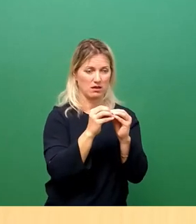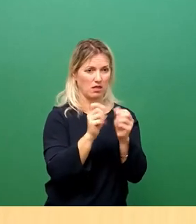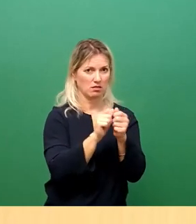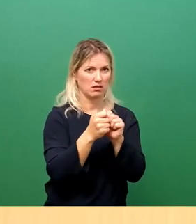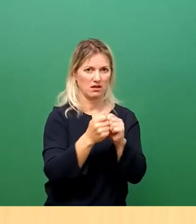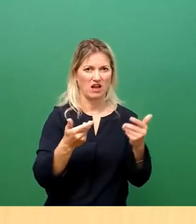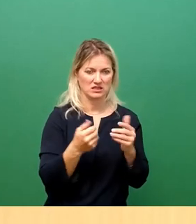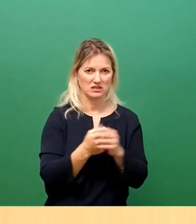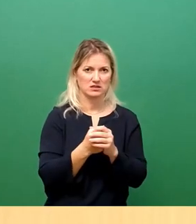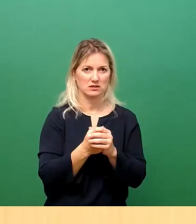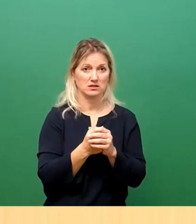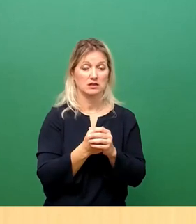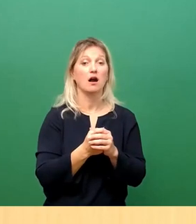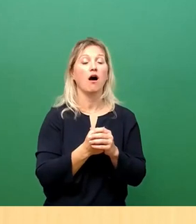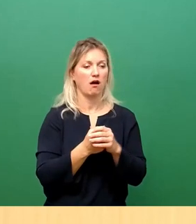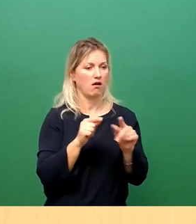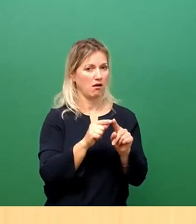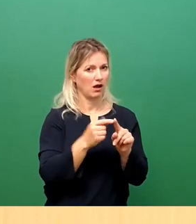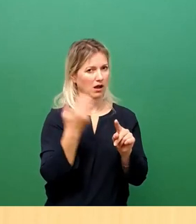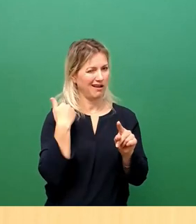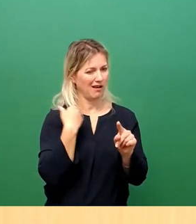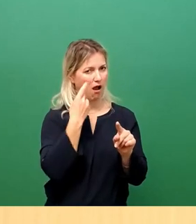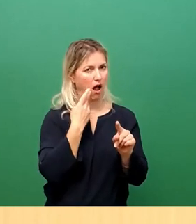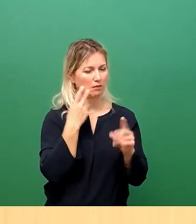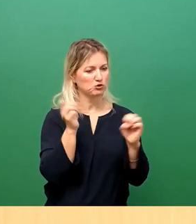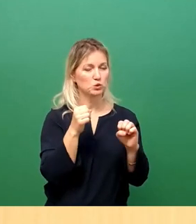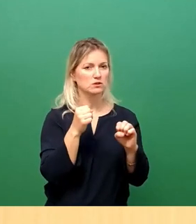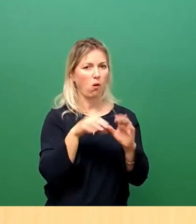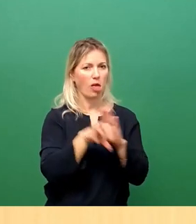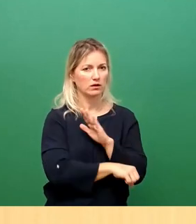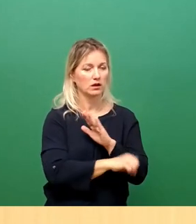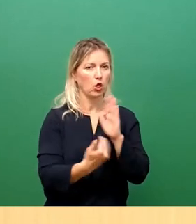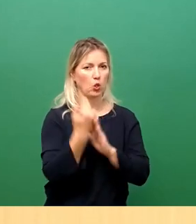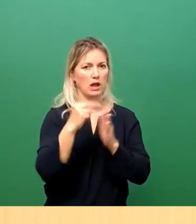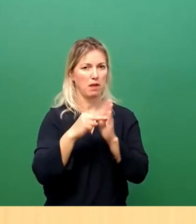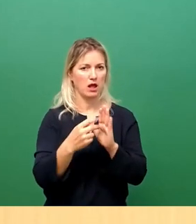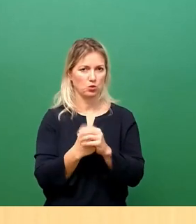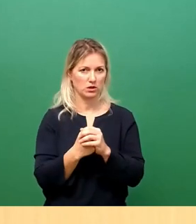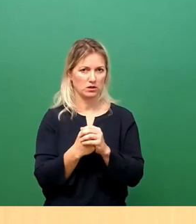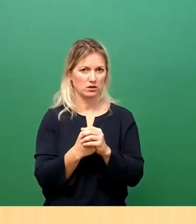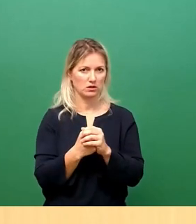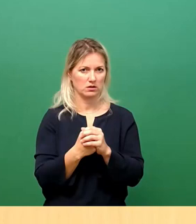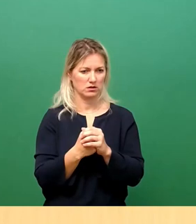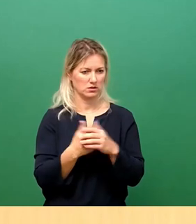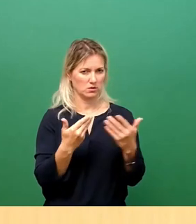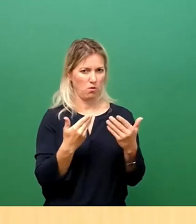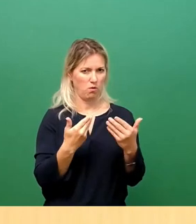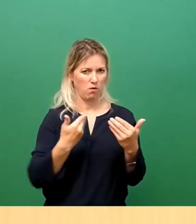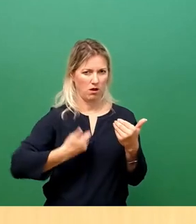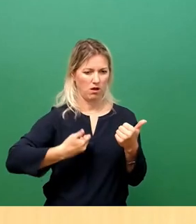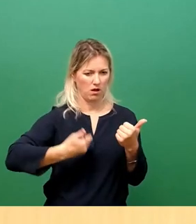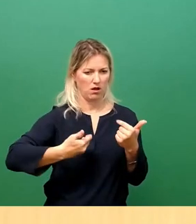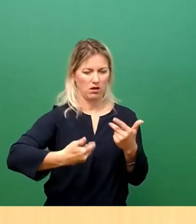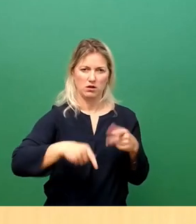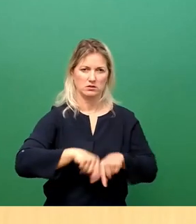Die geltenden Beflüsse zur Königsbrücker Straße werden einkassiert und es gibt eine neue Planung. Und das Bäumchenwechseldichspiel gibt es schon seit gefühlten Ewigkeiten.